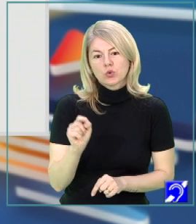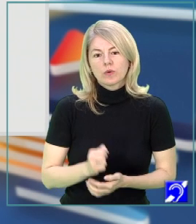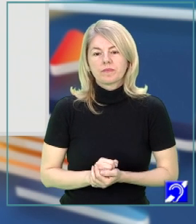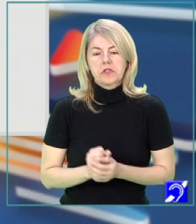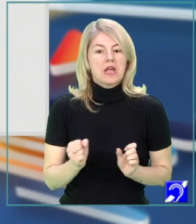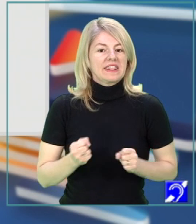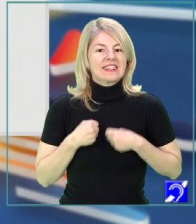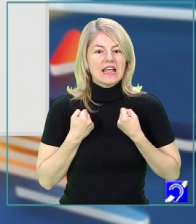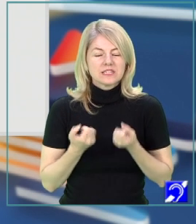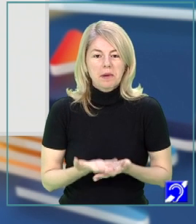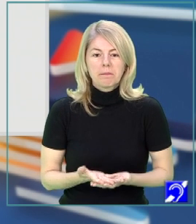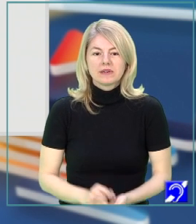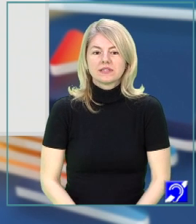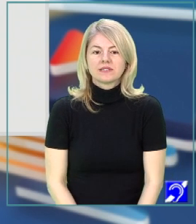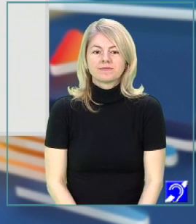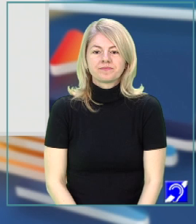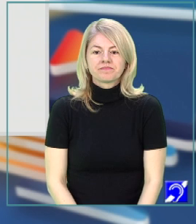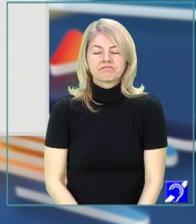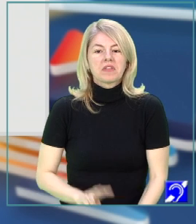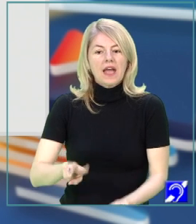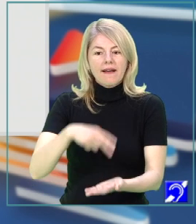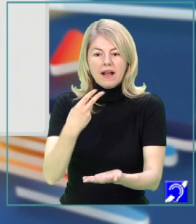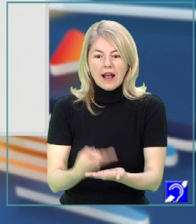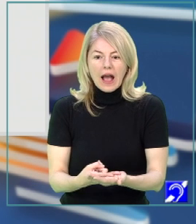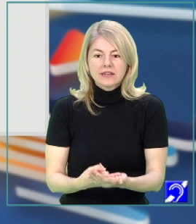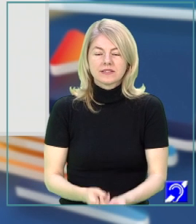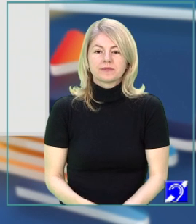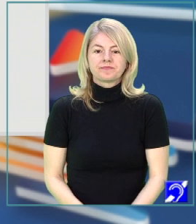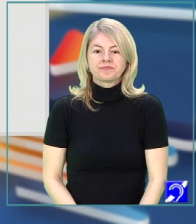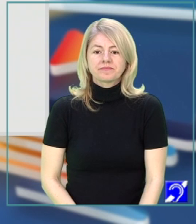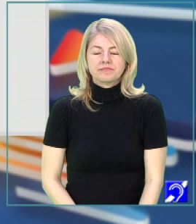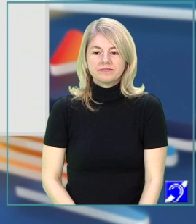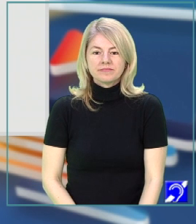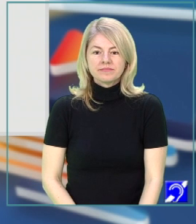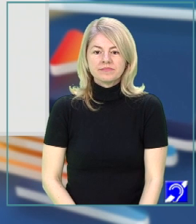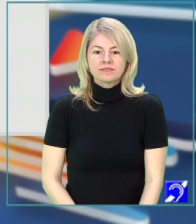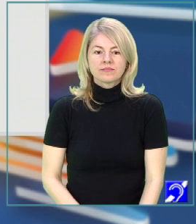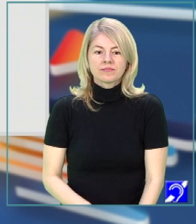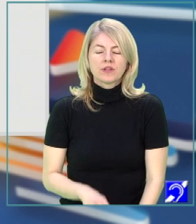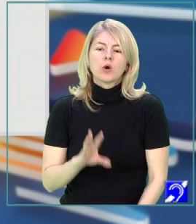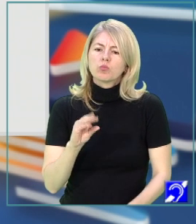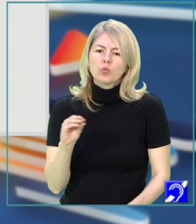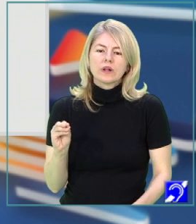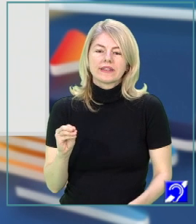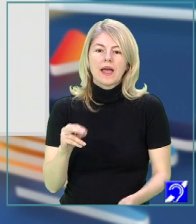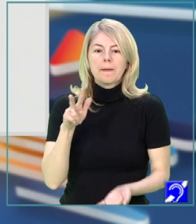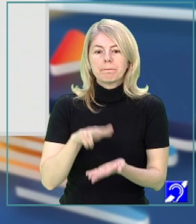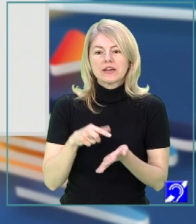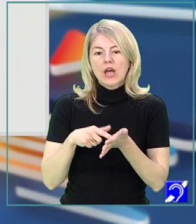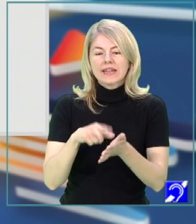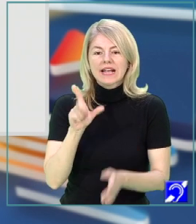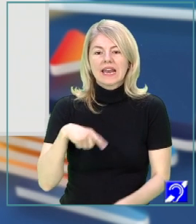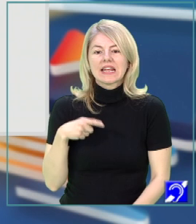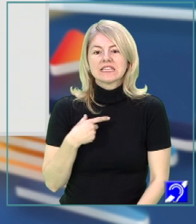înspăimânți, cazi. Avem și interjecția afectivă O și multe alte mărci ale